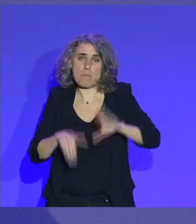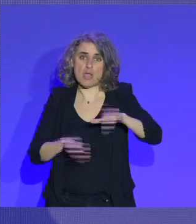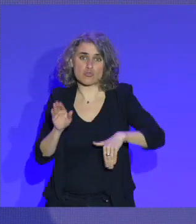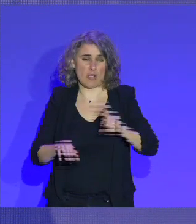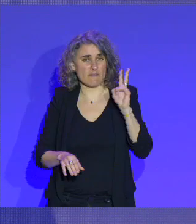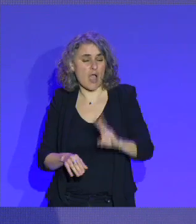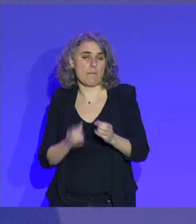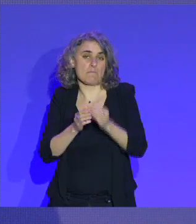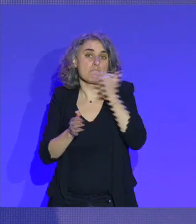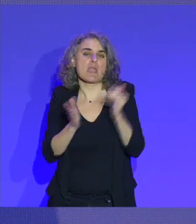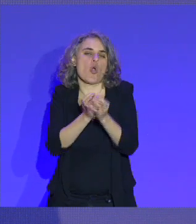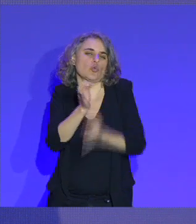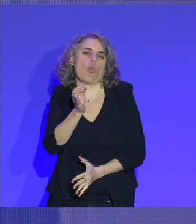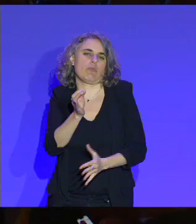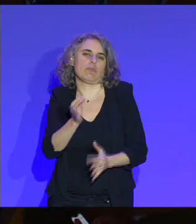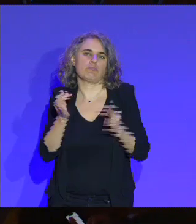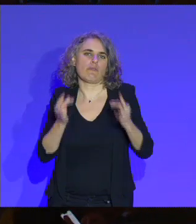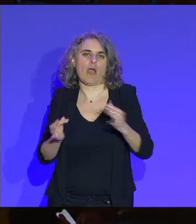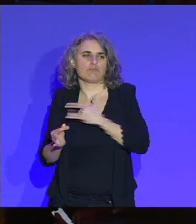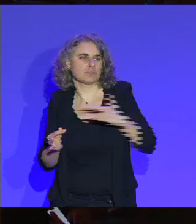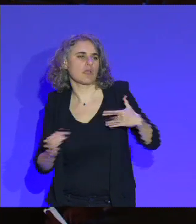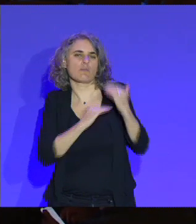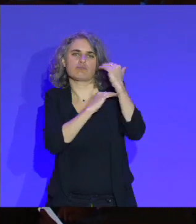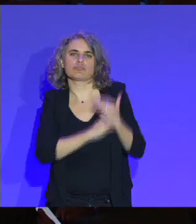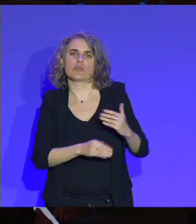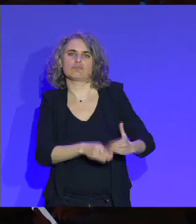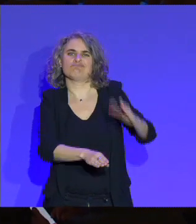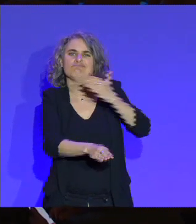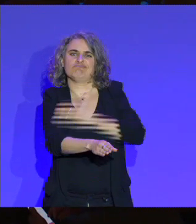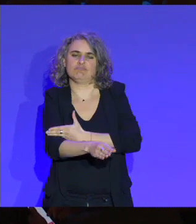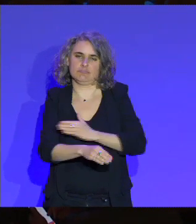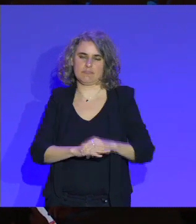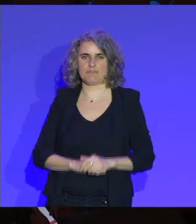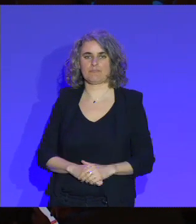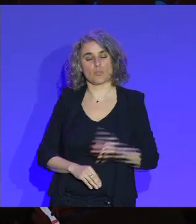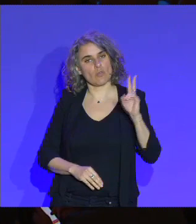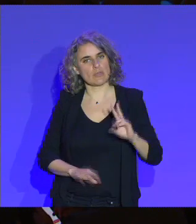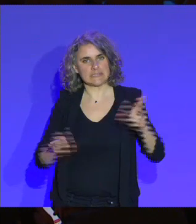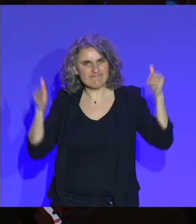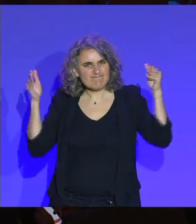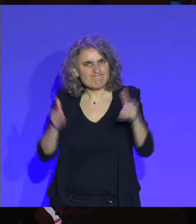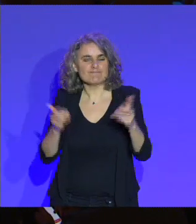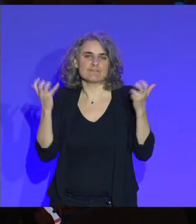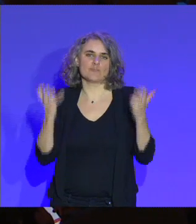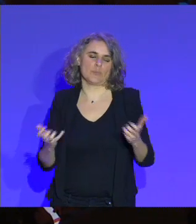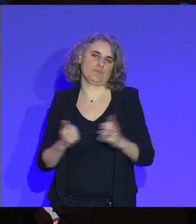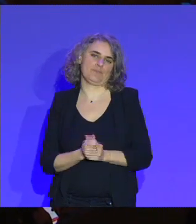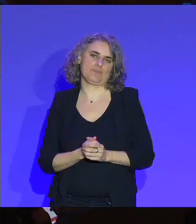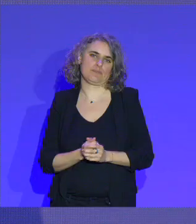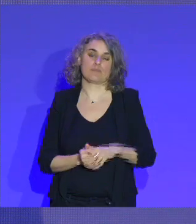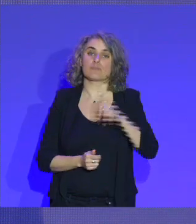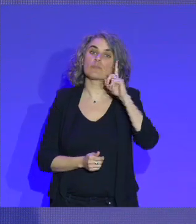meilleure prophylaxie. Donc, nous voulons agir assez massivement sur ce sujet pour, effectivement,